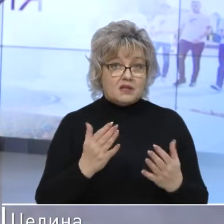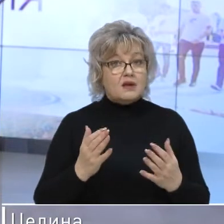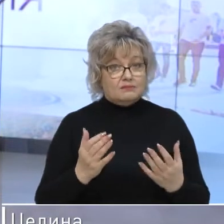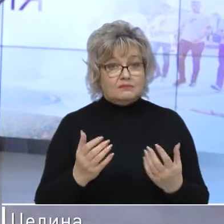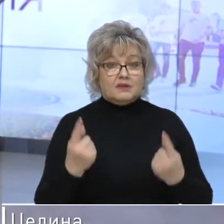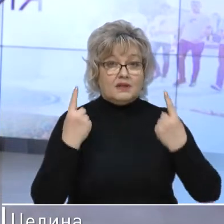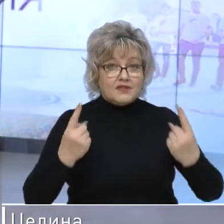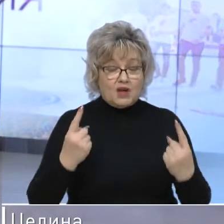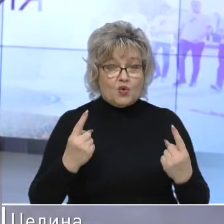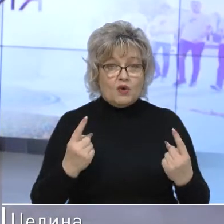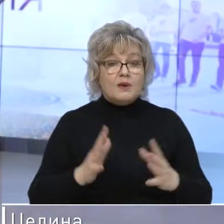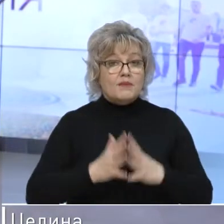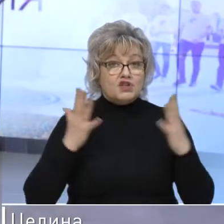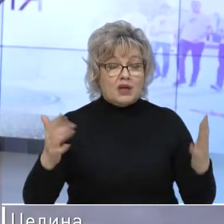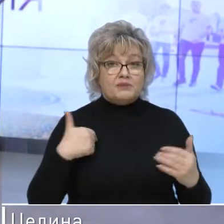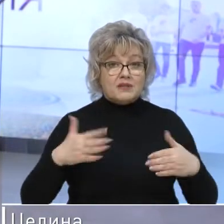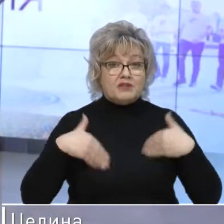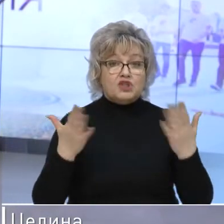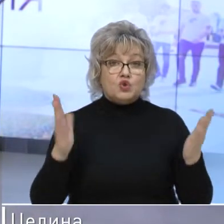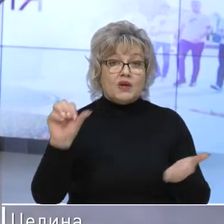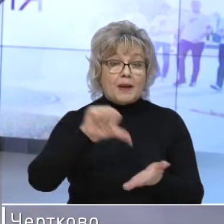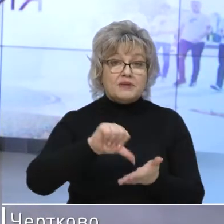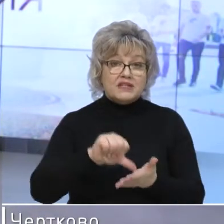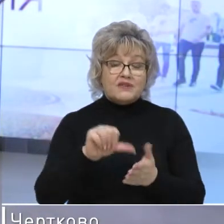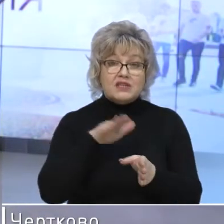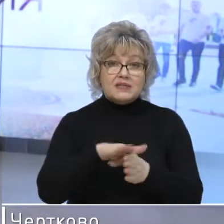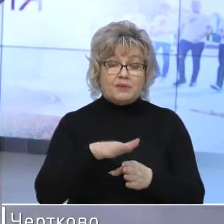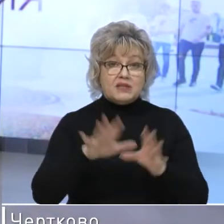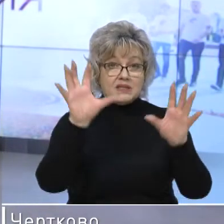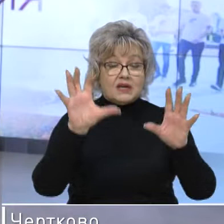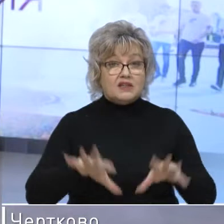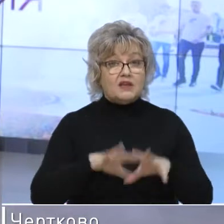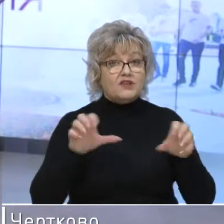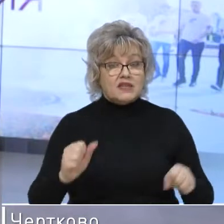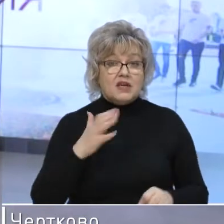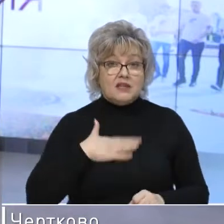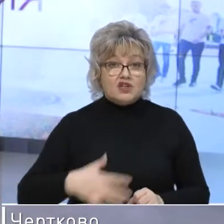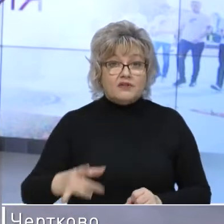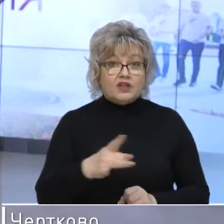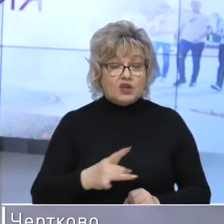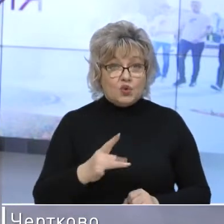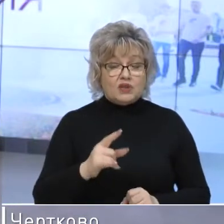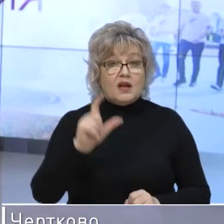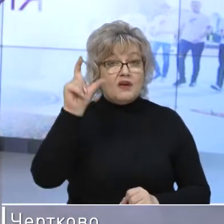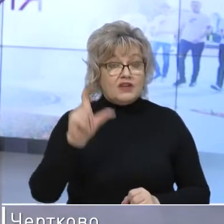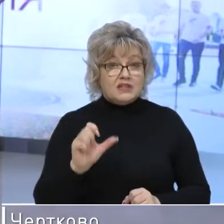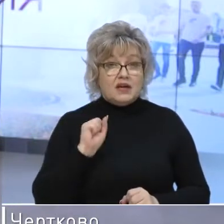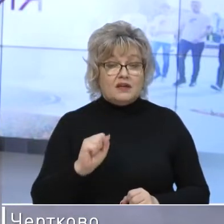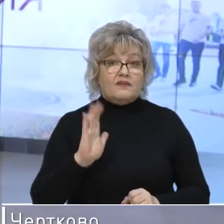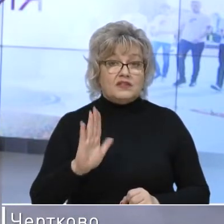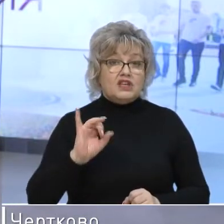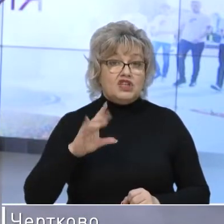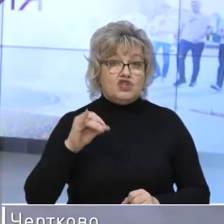масштабно. Нас сегодня поздравляли не только представители исполнительной законодательной власти нашего региона, лице Александра